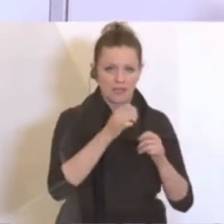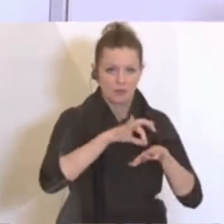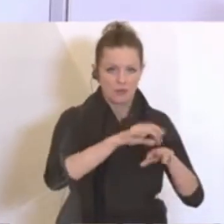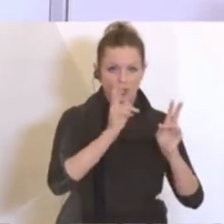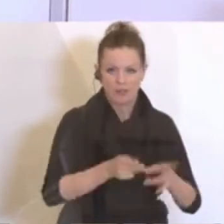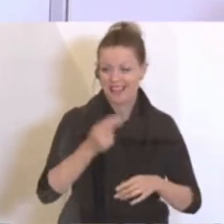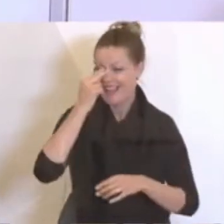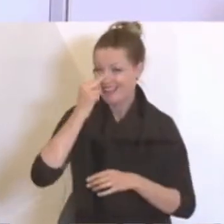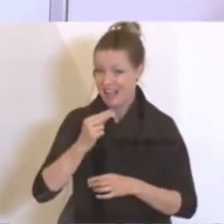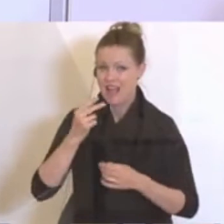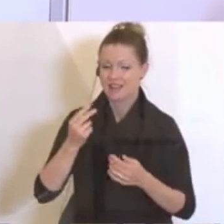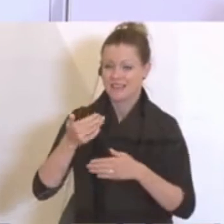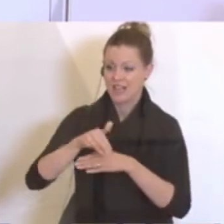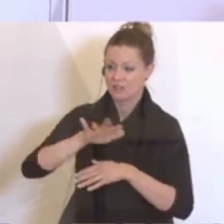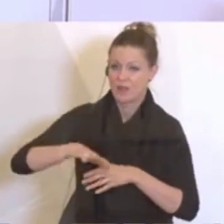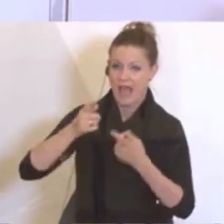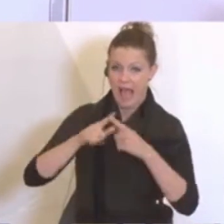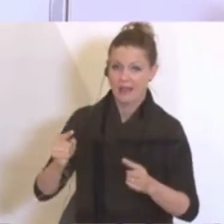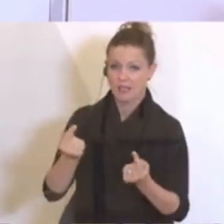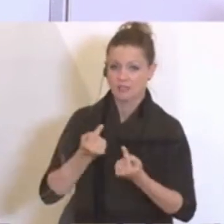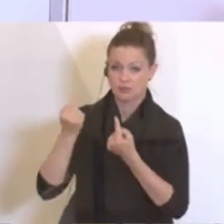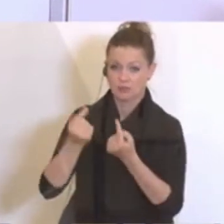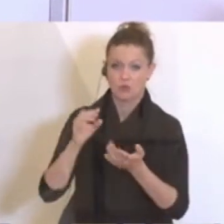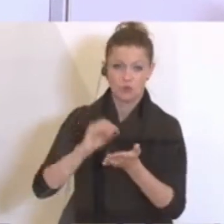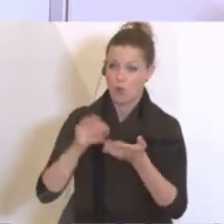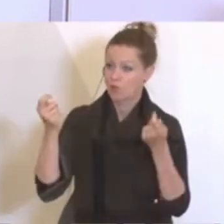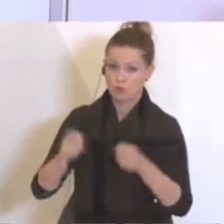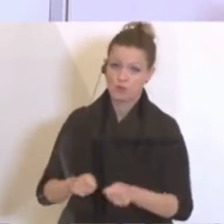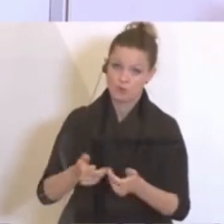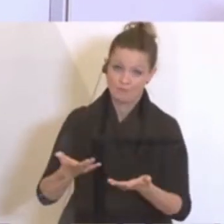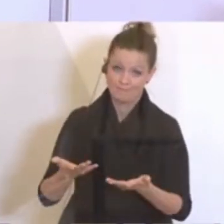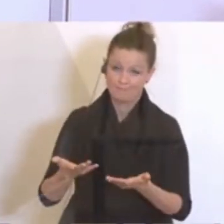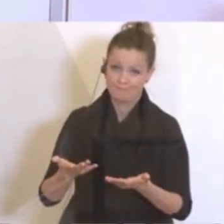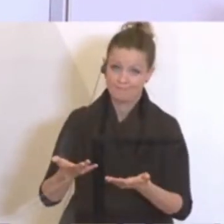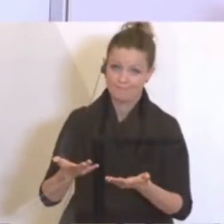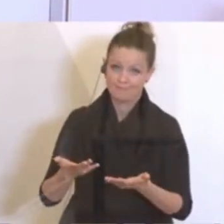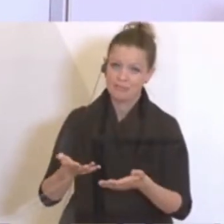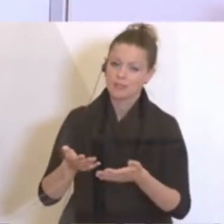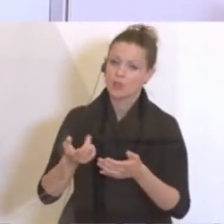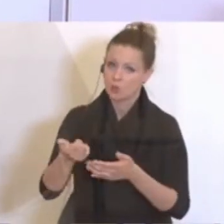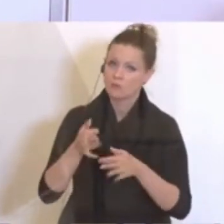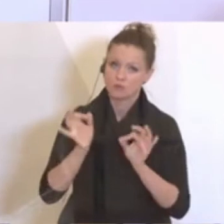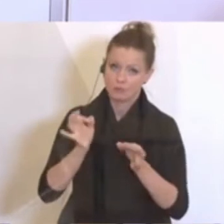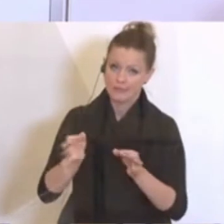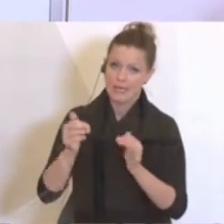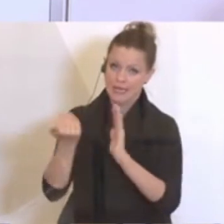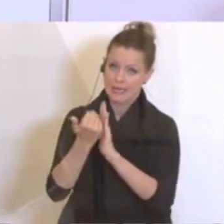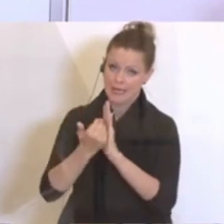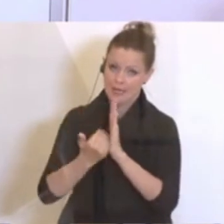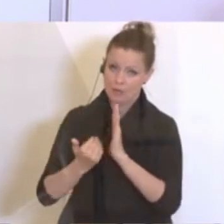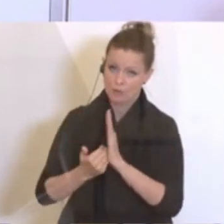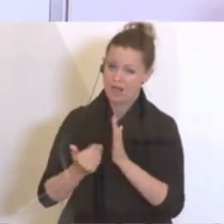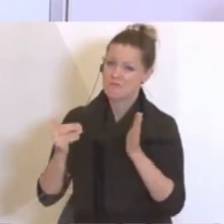Nachtgastronomie, andere Situation, weil die nach wie vor von Schließungen betroffen sind, da wird es spezielle Regelungen brauchen.